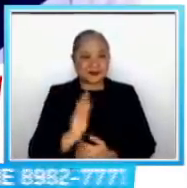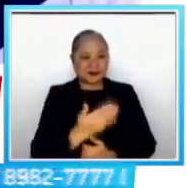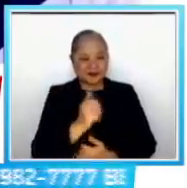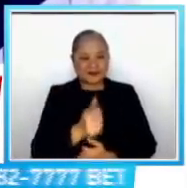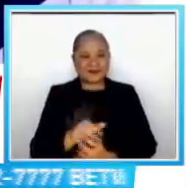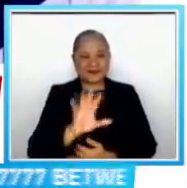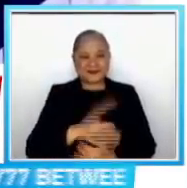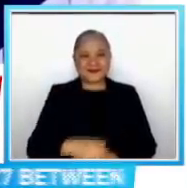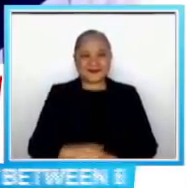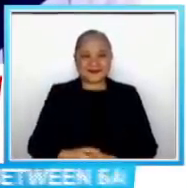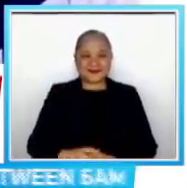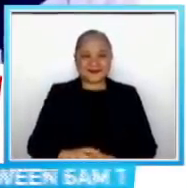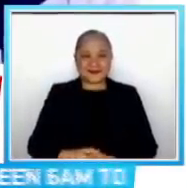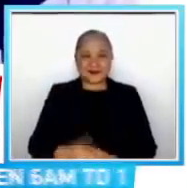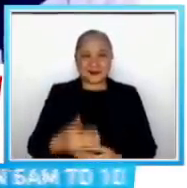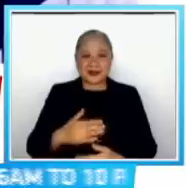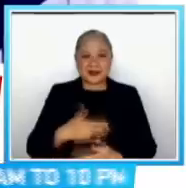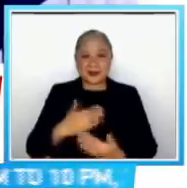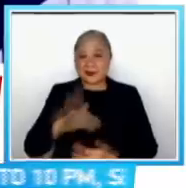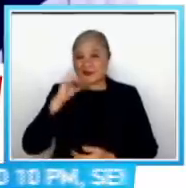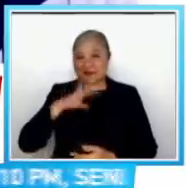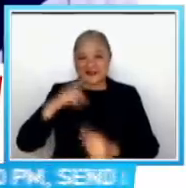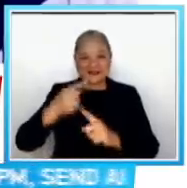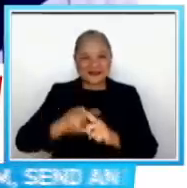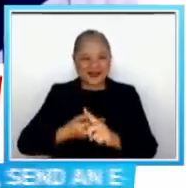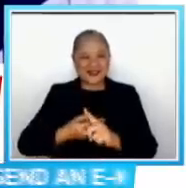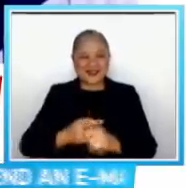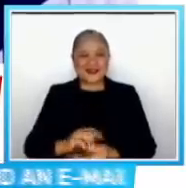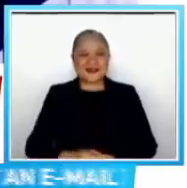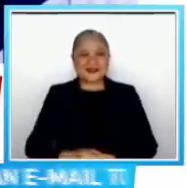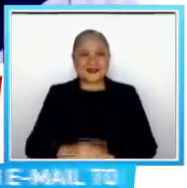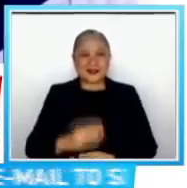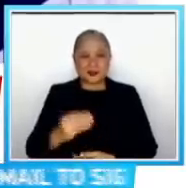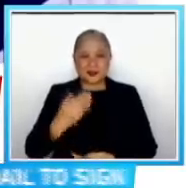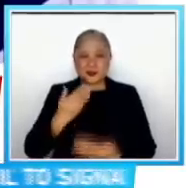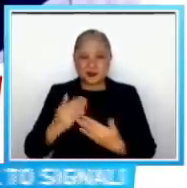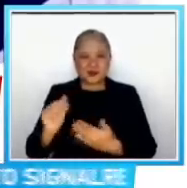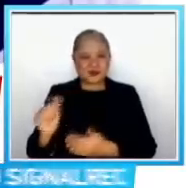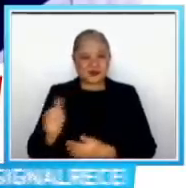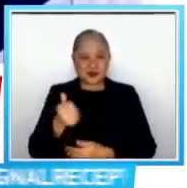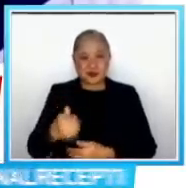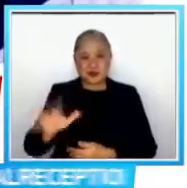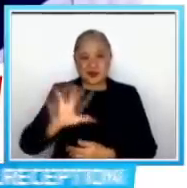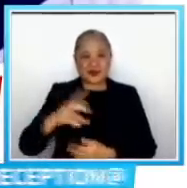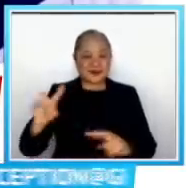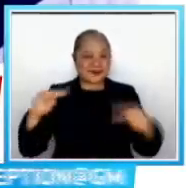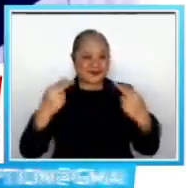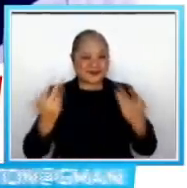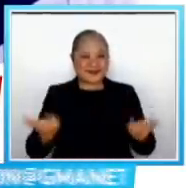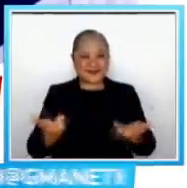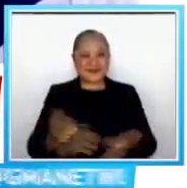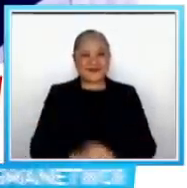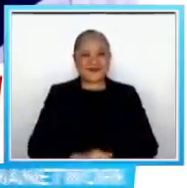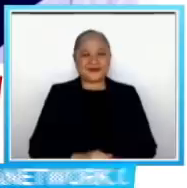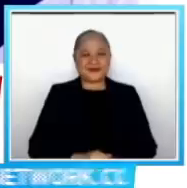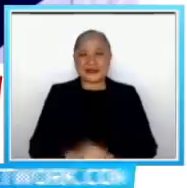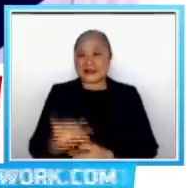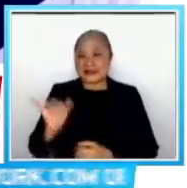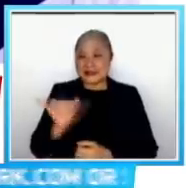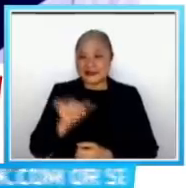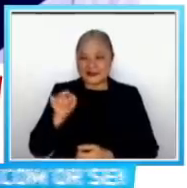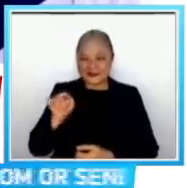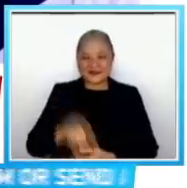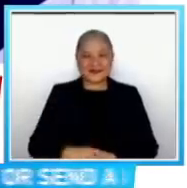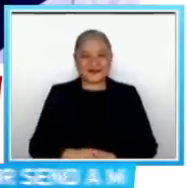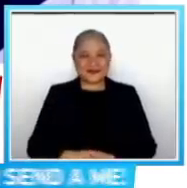Connie, Happy Women's Month po And magandang umaga po sa lahat ng mga nanonood po ngayon Same to you ma'am, ito po ang mga